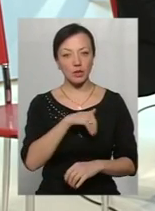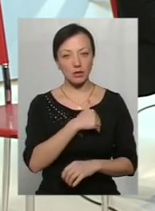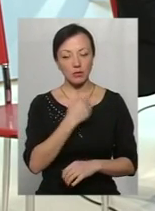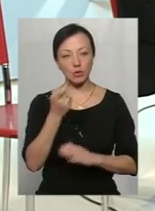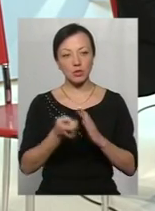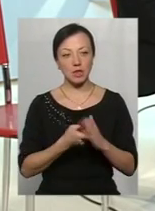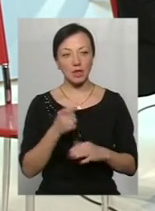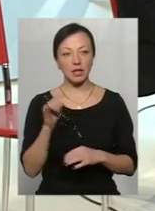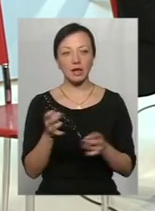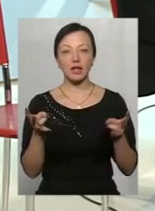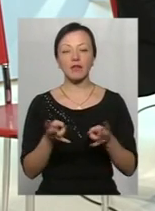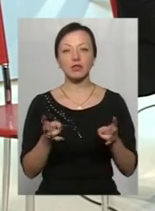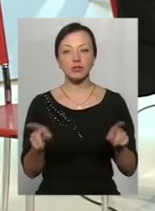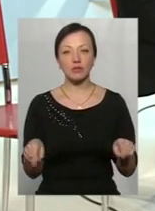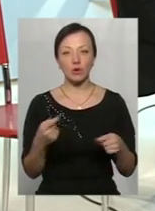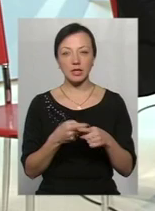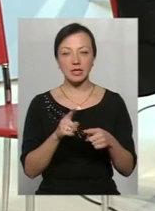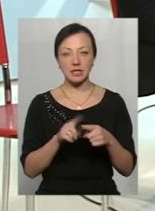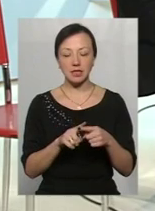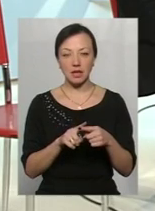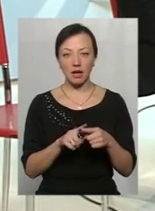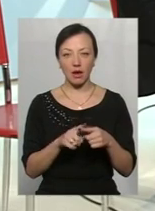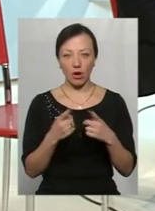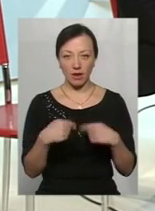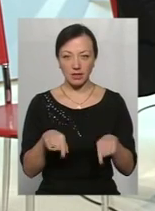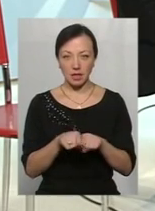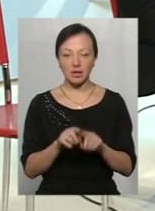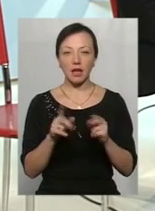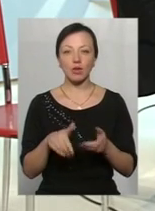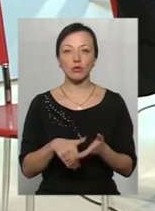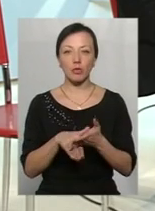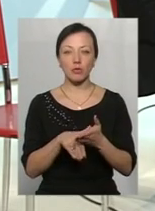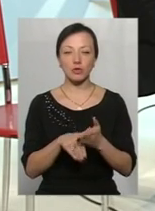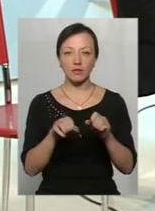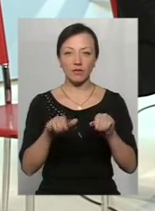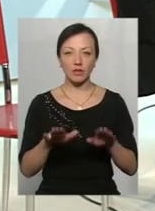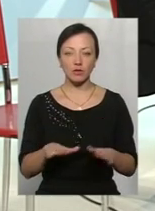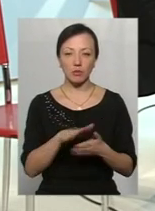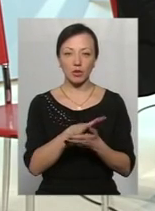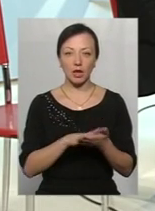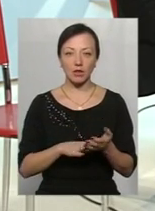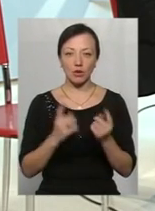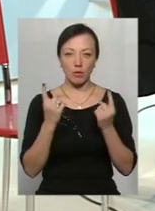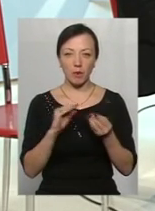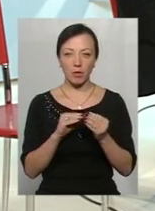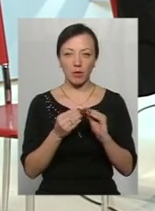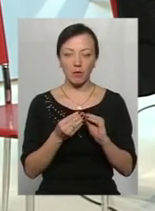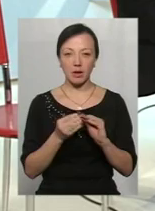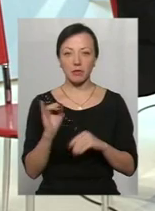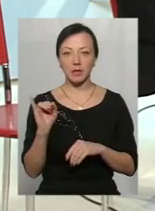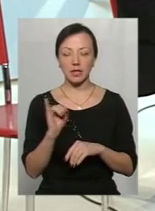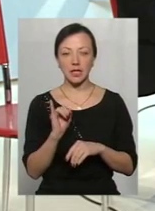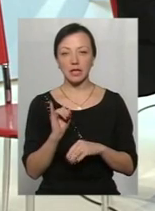знати і навіщо створена ця громада, як вона допоможе у вирішенні подальших глобальних проблем і